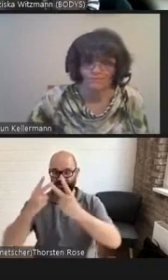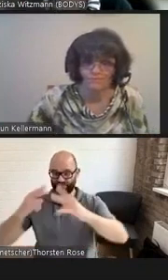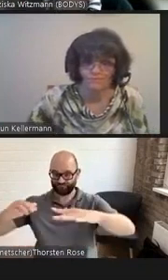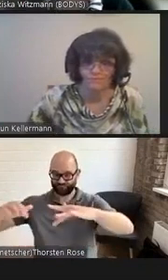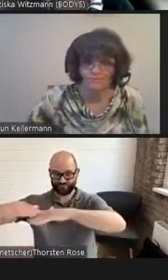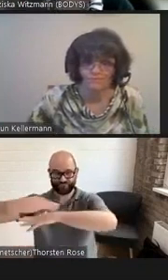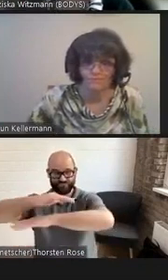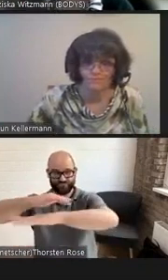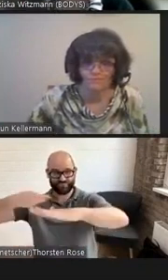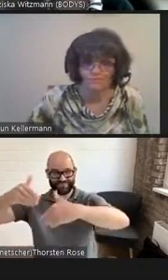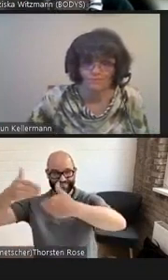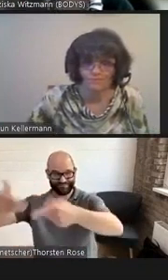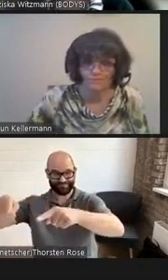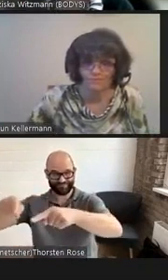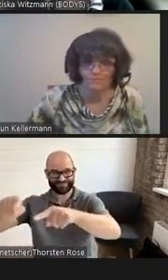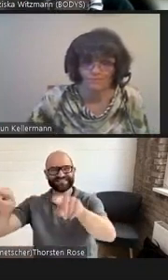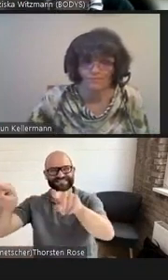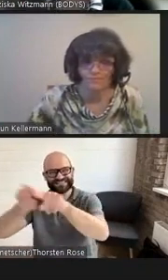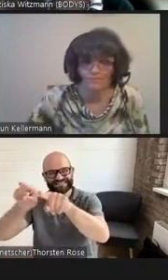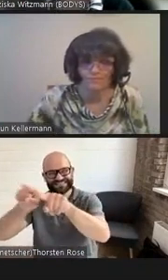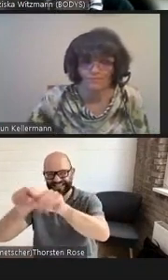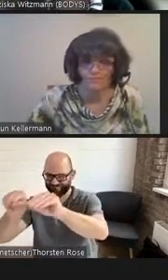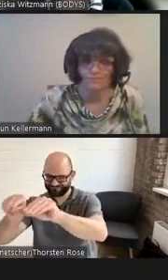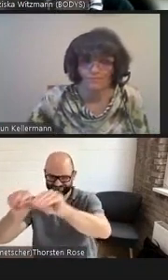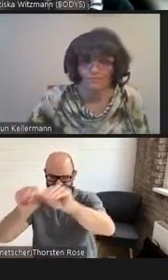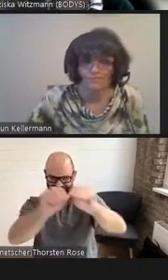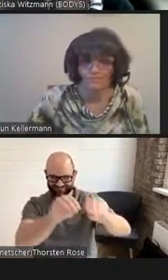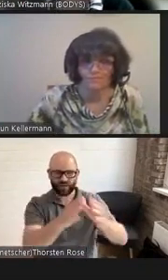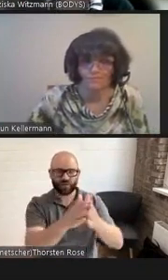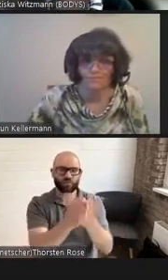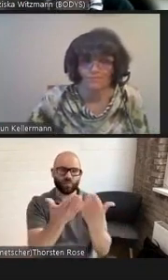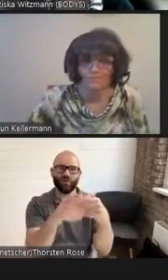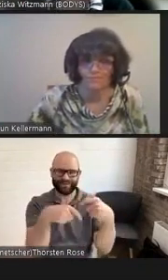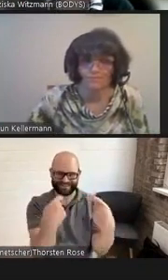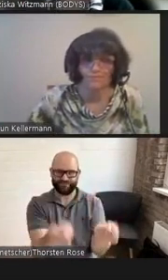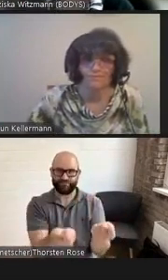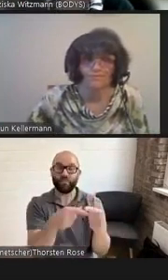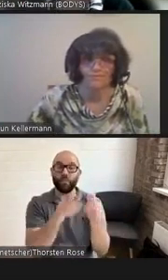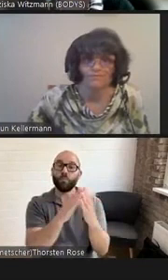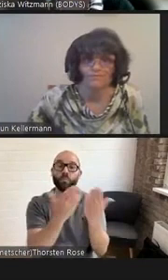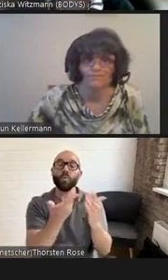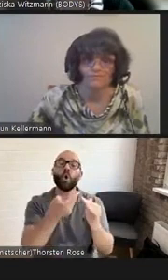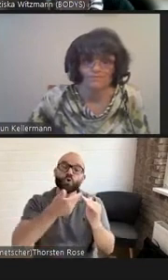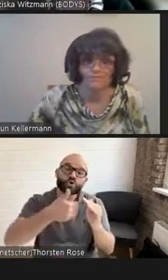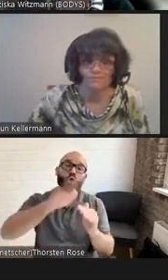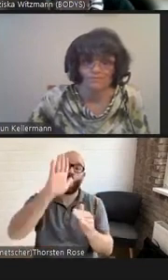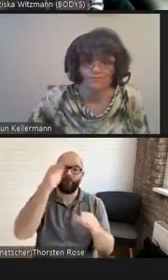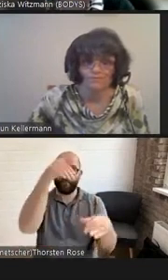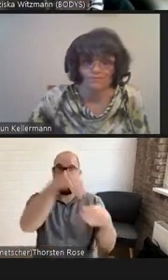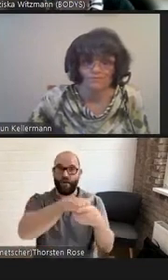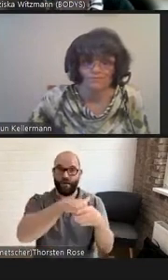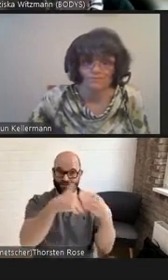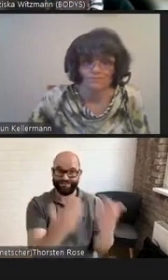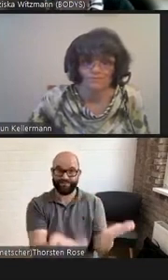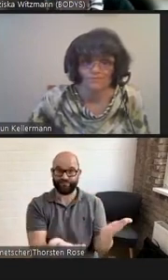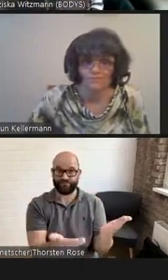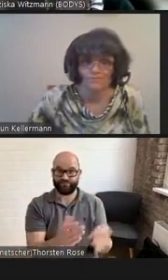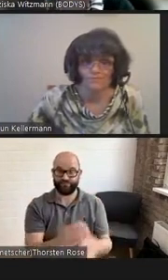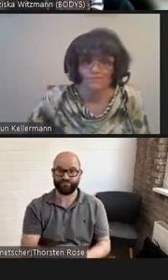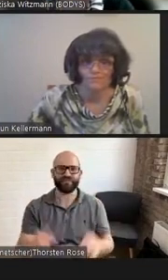Meist noch ein bisschen mehr. die Welt ist bunt, die Welt ist vielfältig